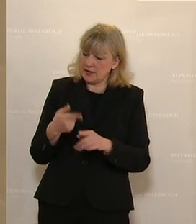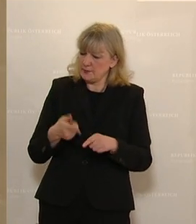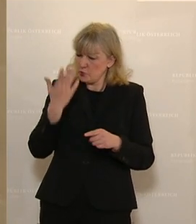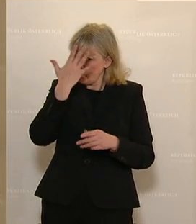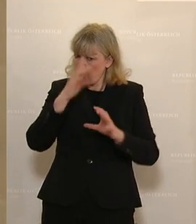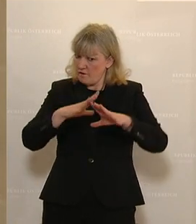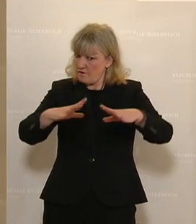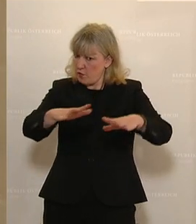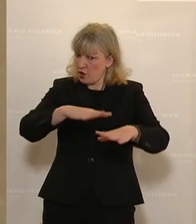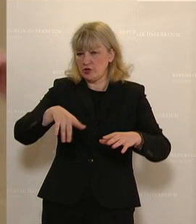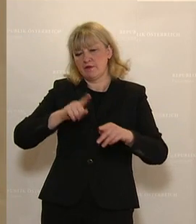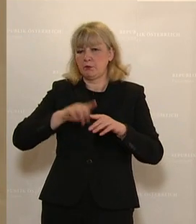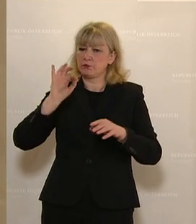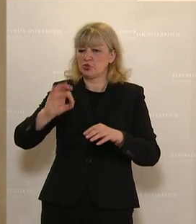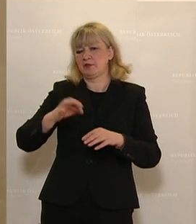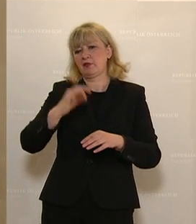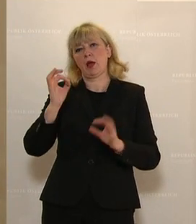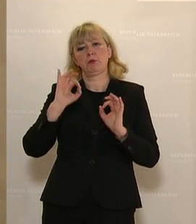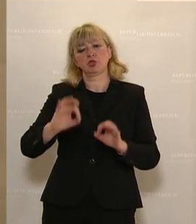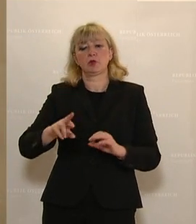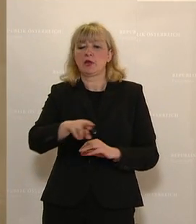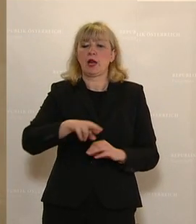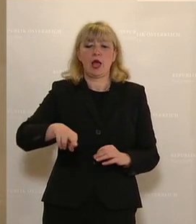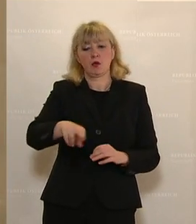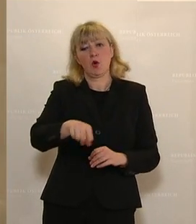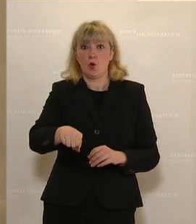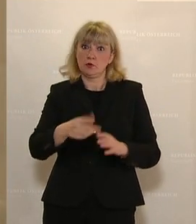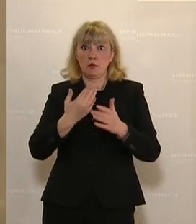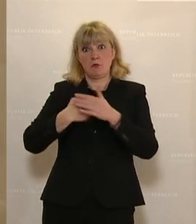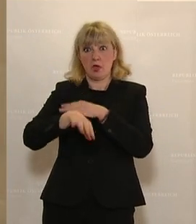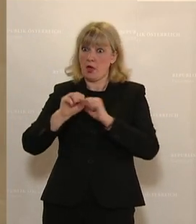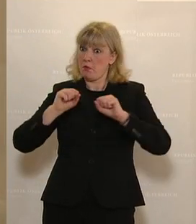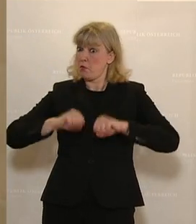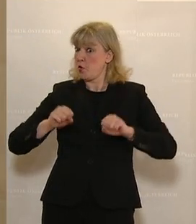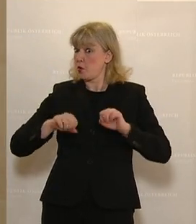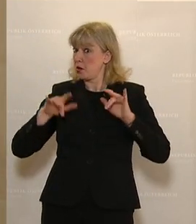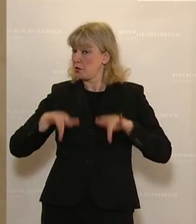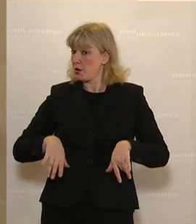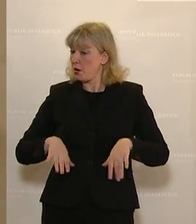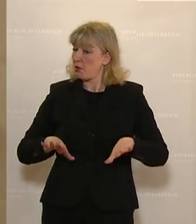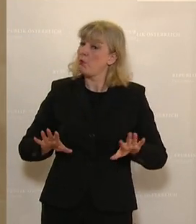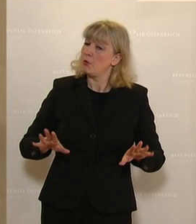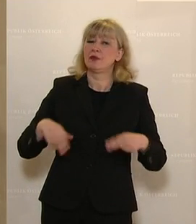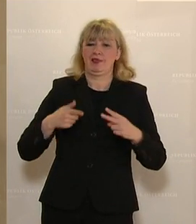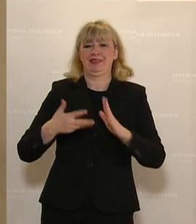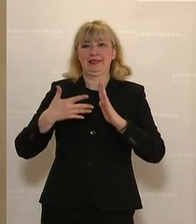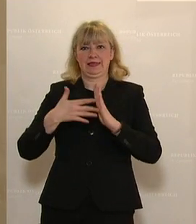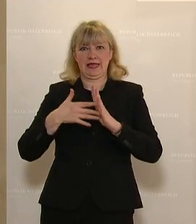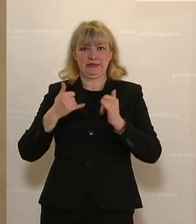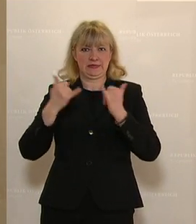vorstellen, wenn ab dem Tag X in bestimmten Regionen wieder mehr möglich wird. Dann ist es genau mit dieser